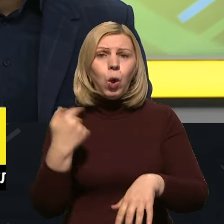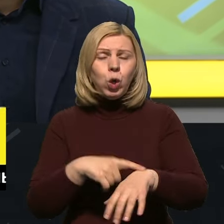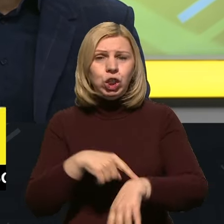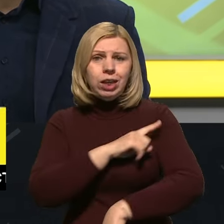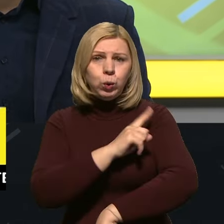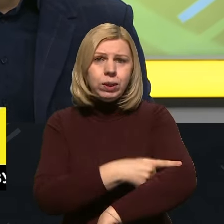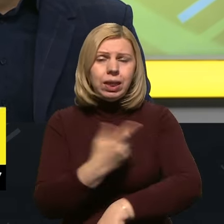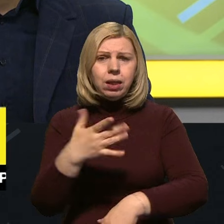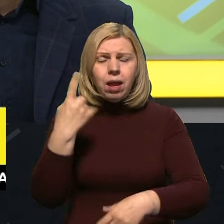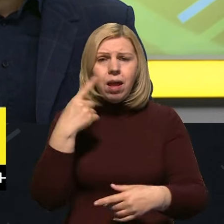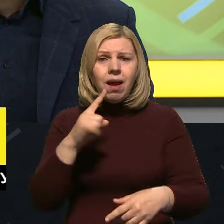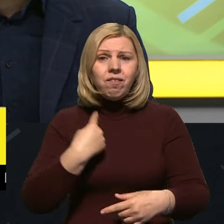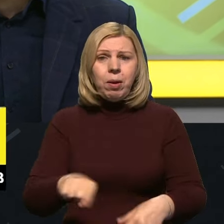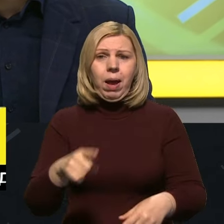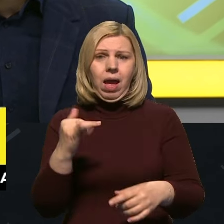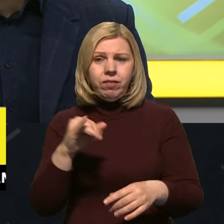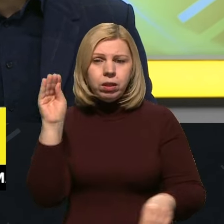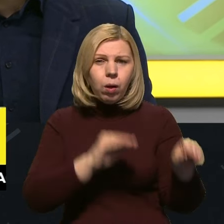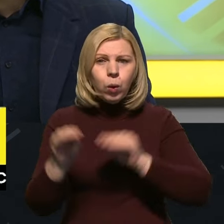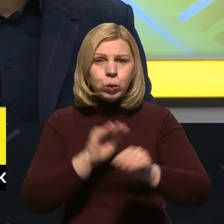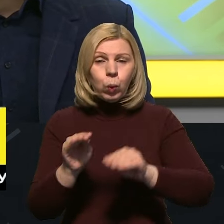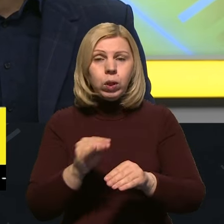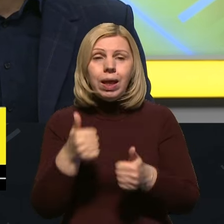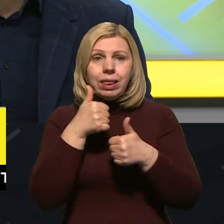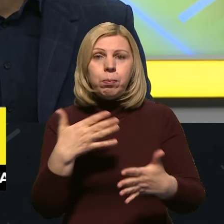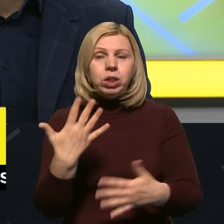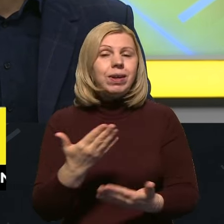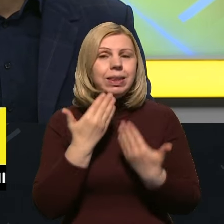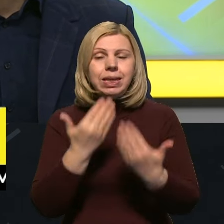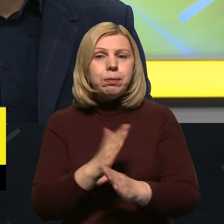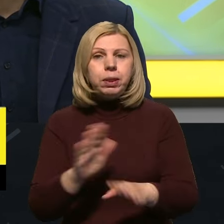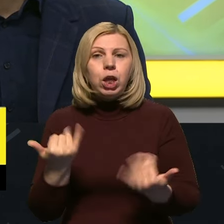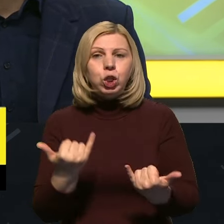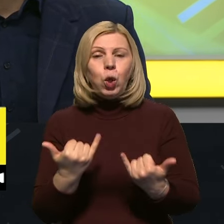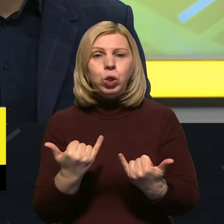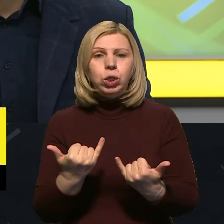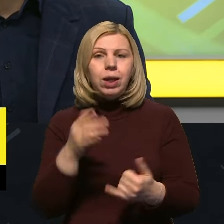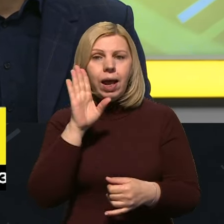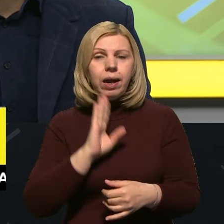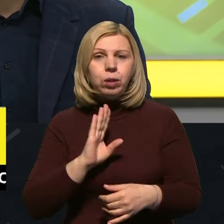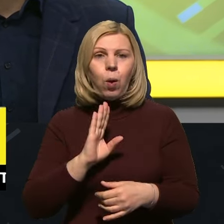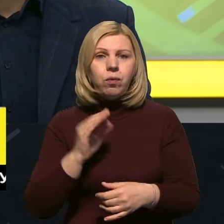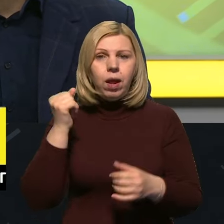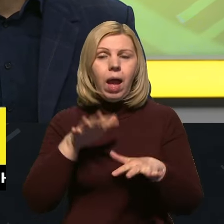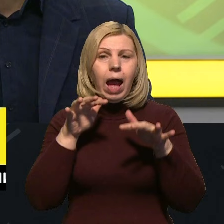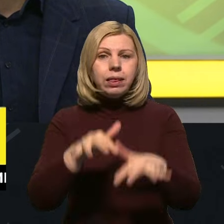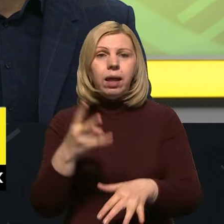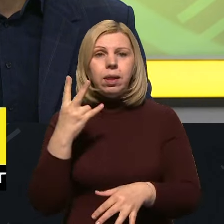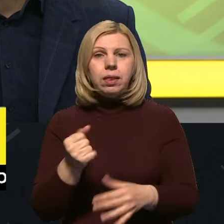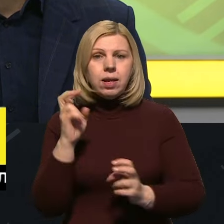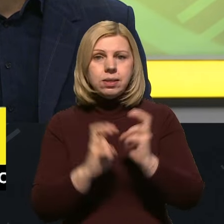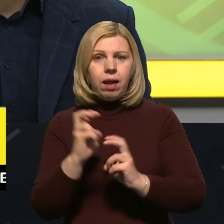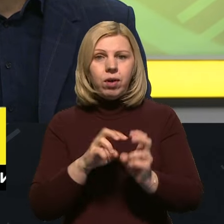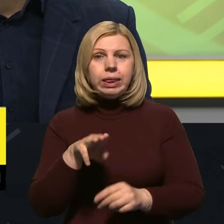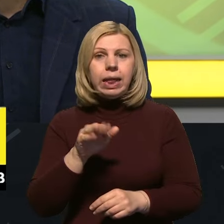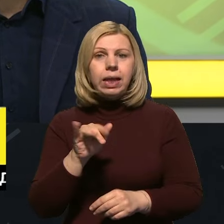вимагає також від конструкторів. Не можу вас не спитати стосовно сьогоднішньої ранкової атаки на заводи